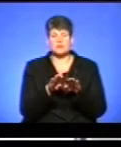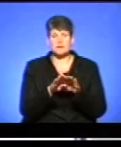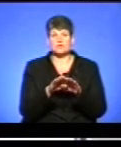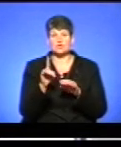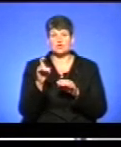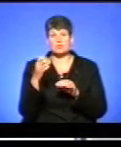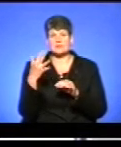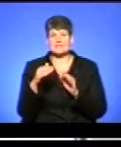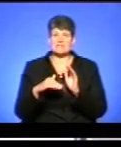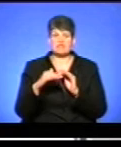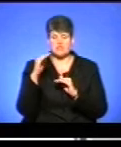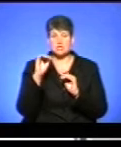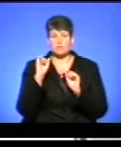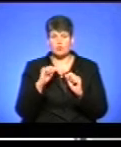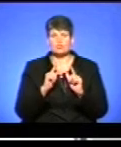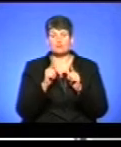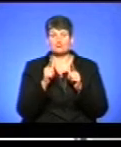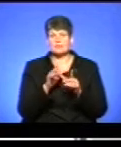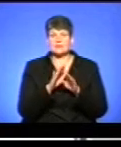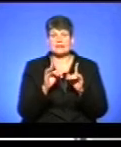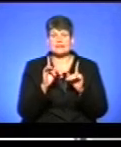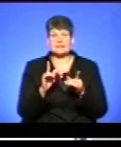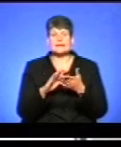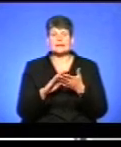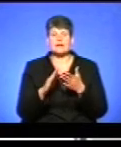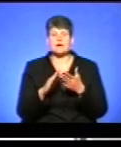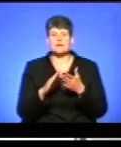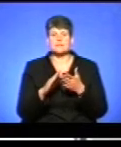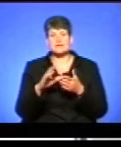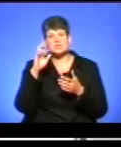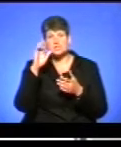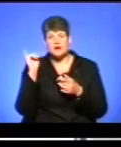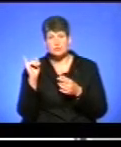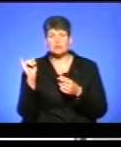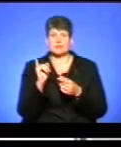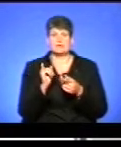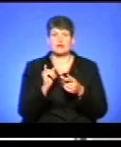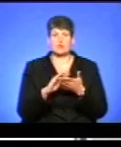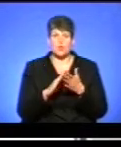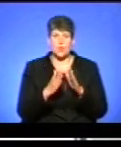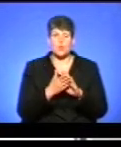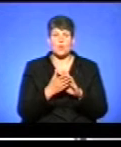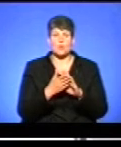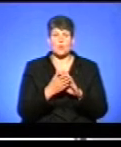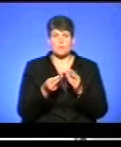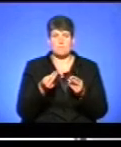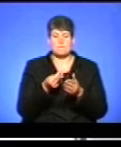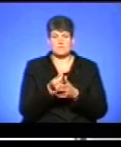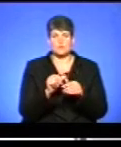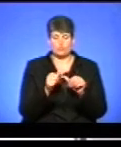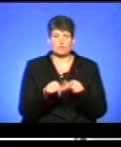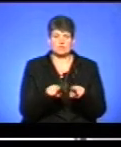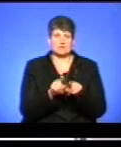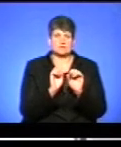150 і вищі, можуть поступати не тільки на державну форму, подати документи.